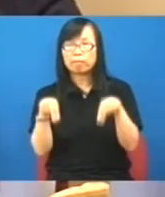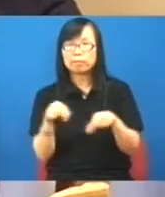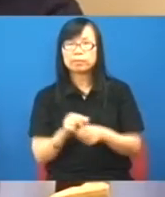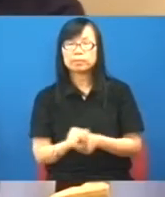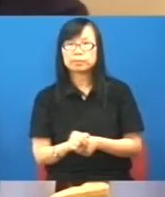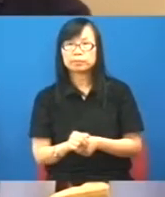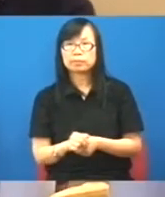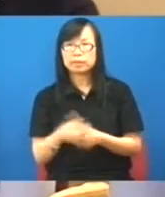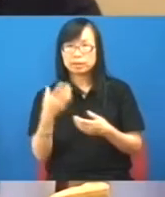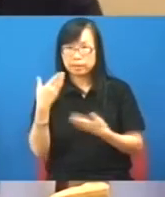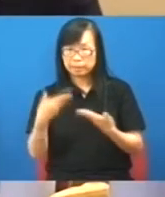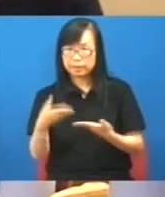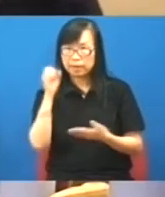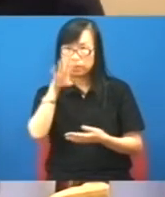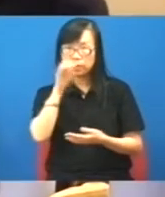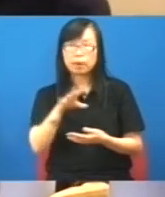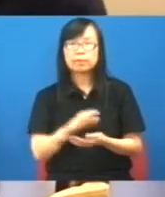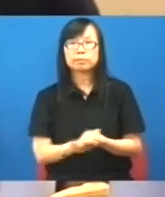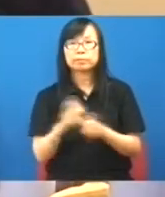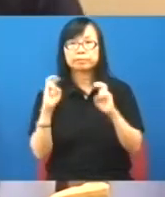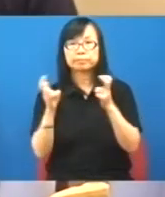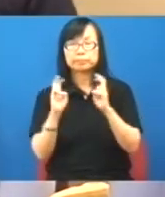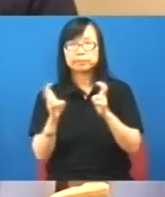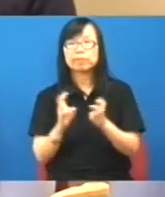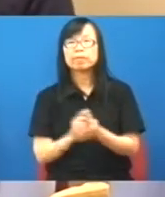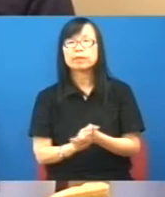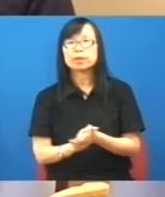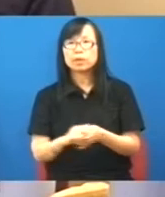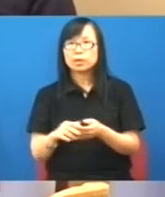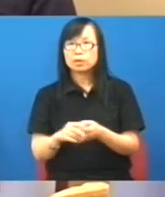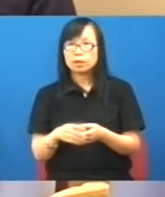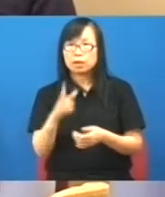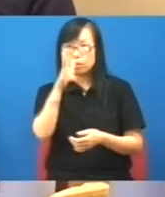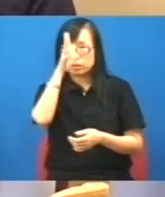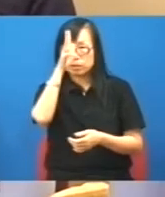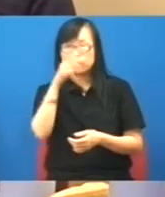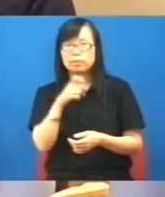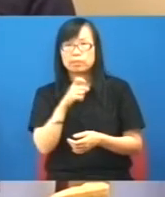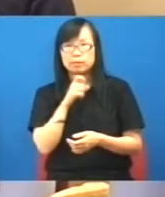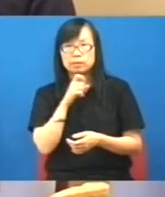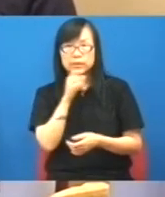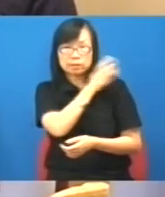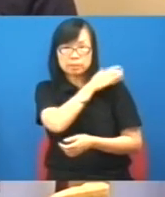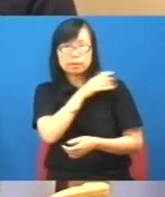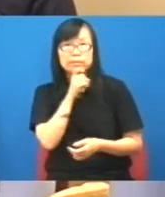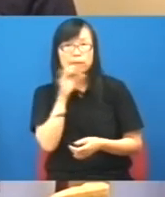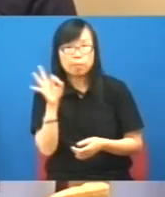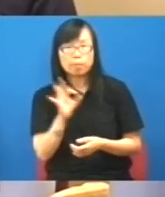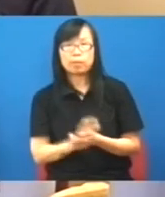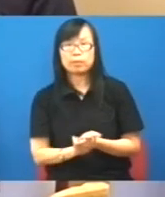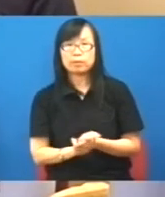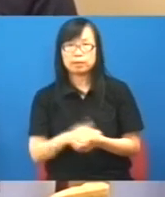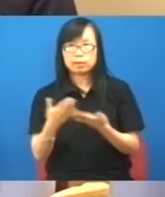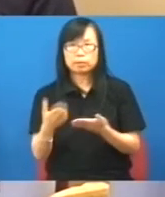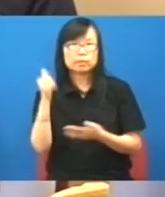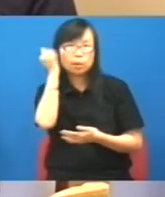所以其實今天講的課題就是怎樣到底一個政府有沒有責任去令到年老